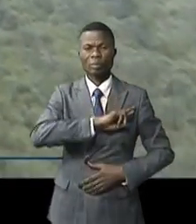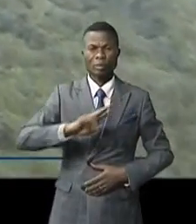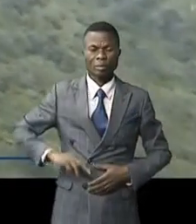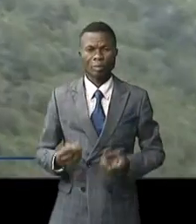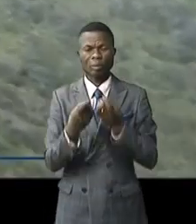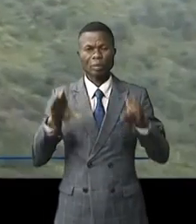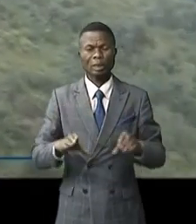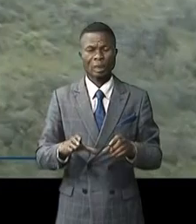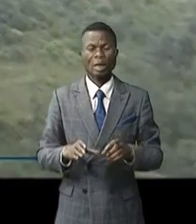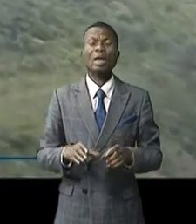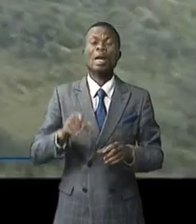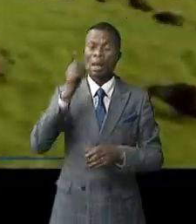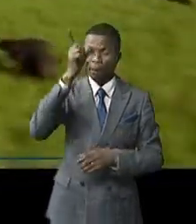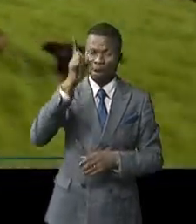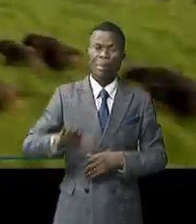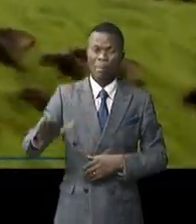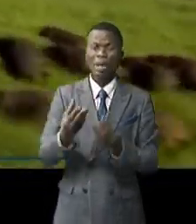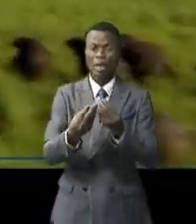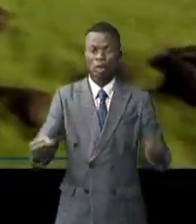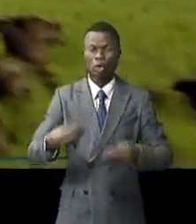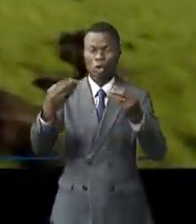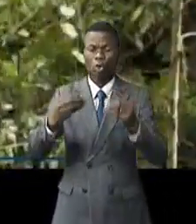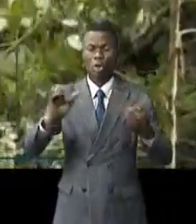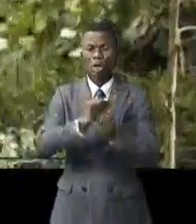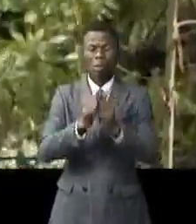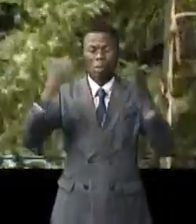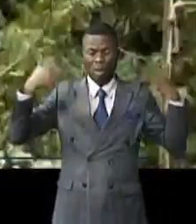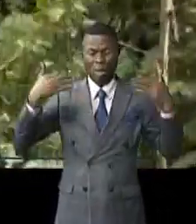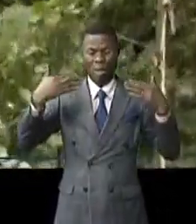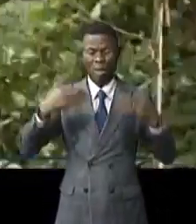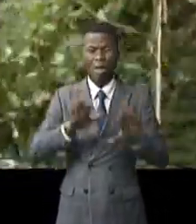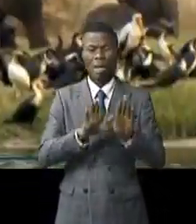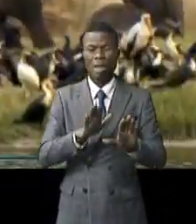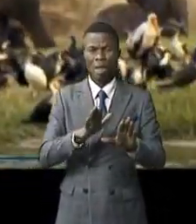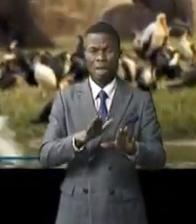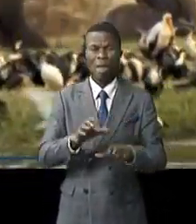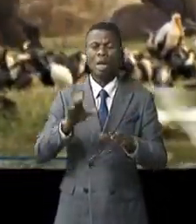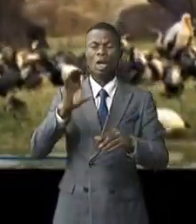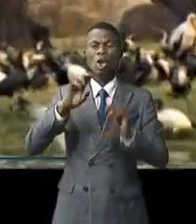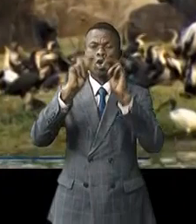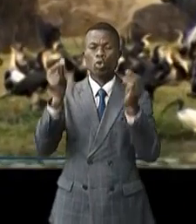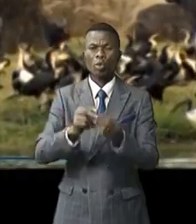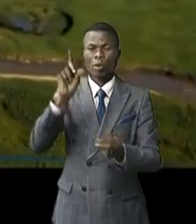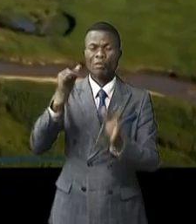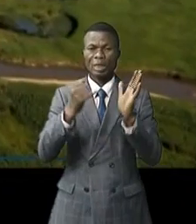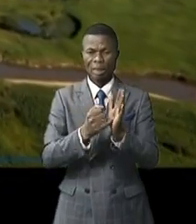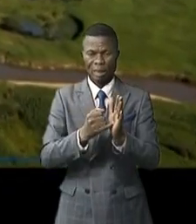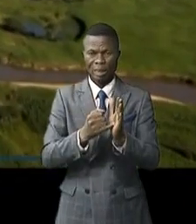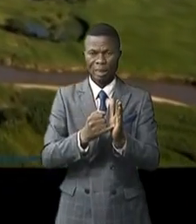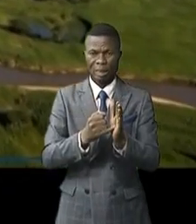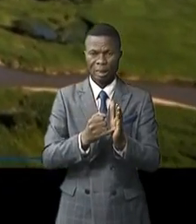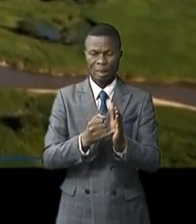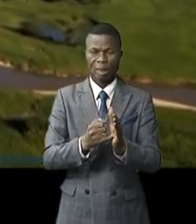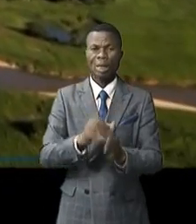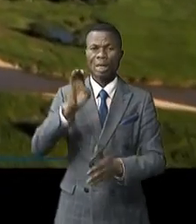pays solution au réchauffement climatique qui sévit au monde, attend des dividendes en marge de la COP26 organisée à Glasgow en